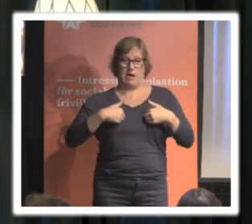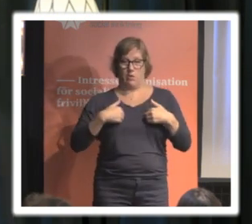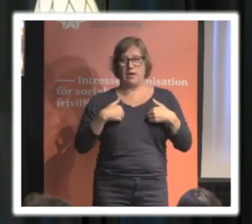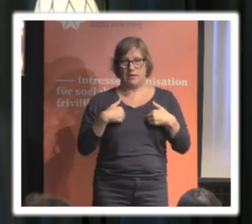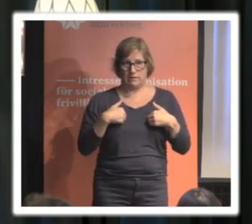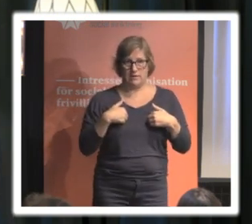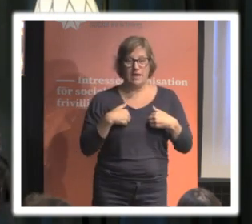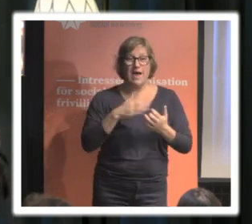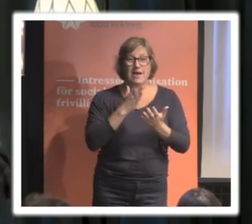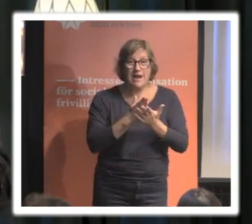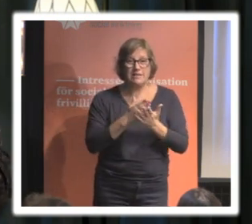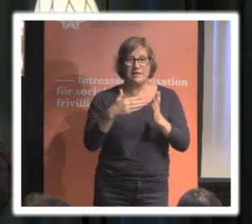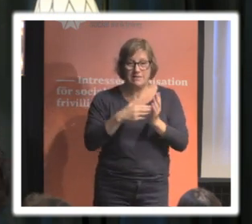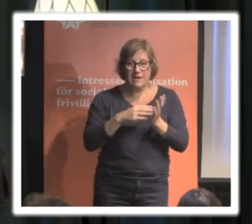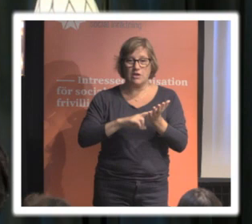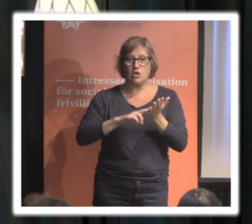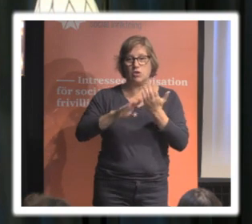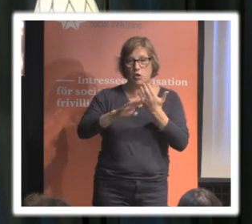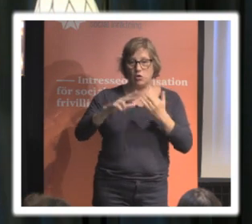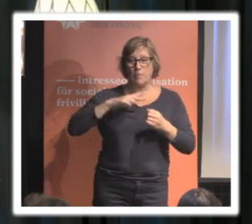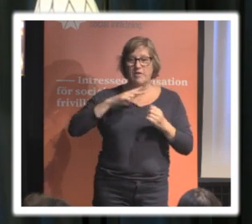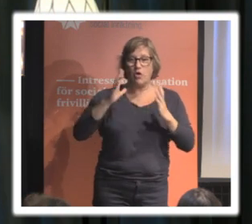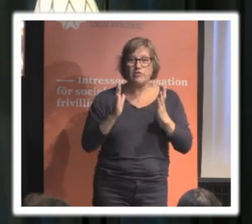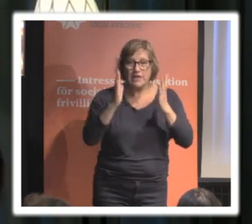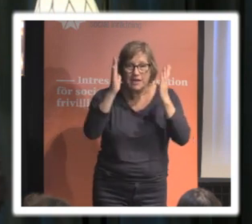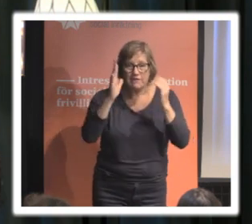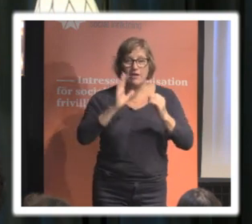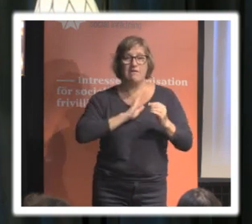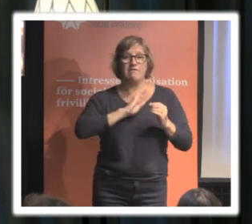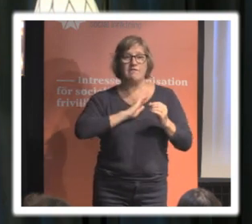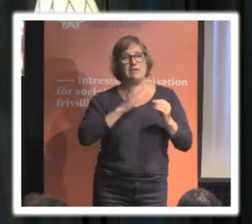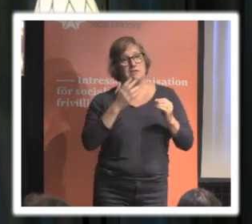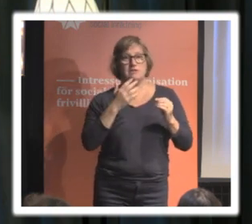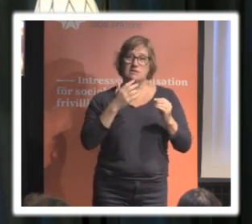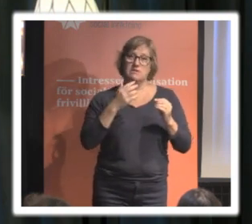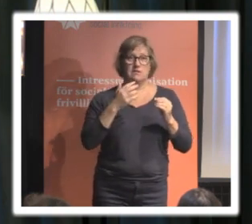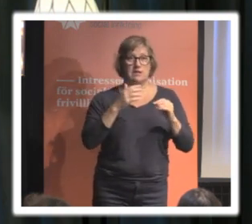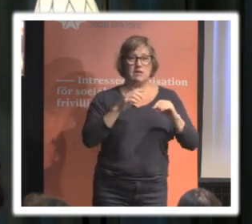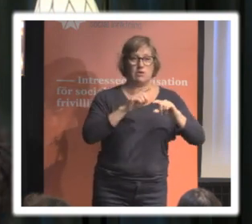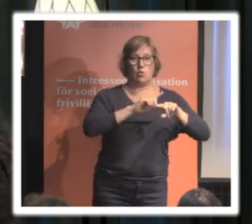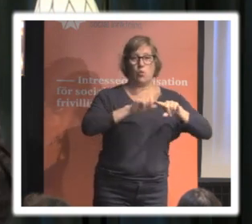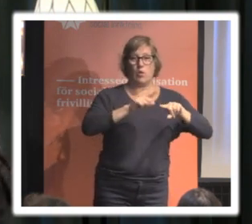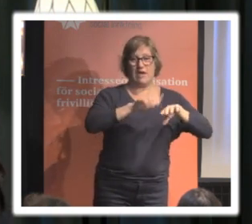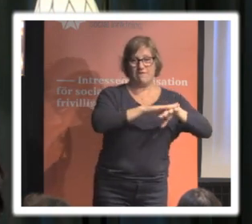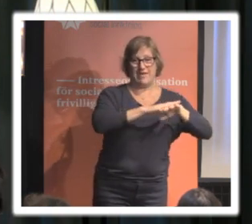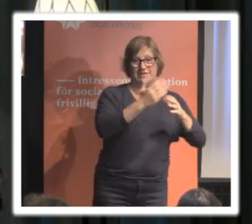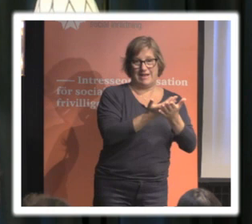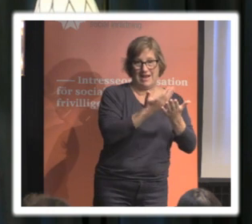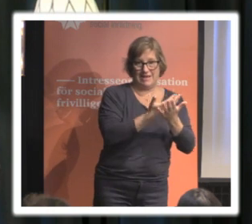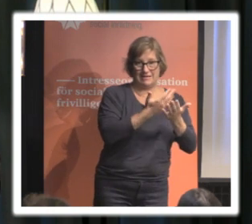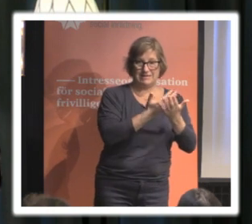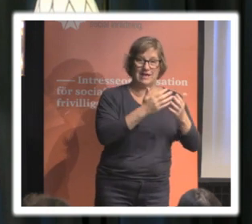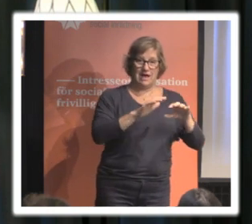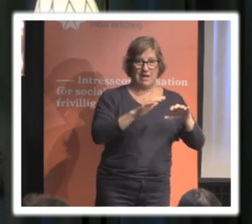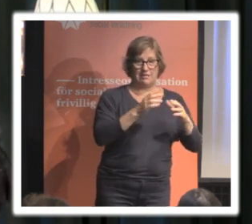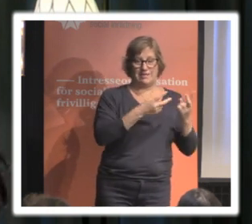Rätten till dataskydd och privatliv har konceptualiserats i västerländska demokratier i alla fall i fyra primära steg.